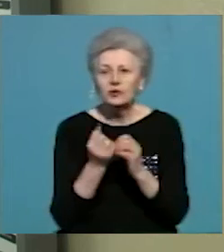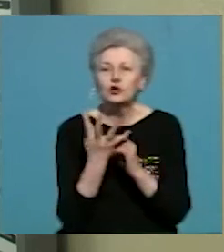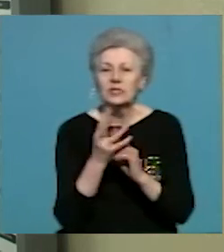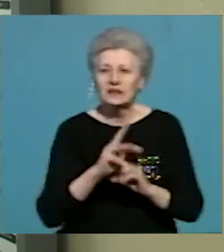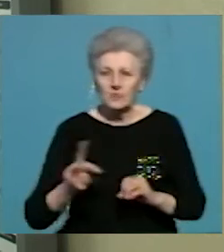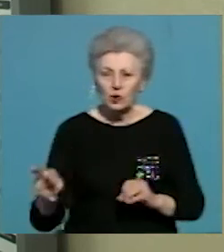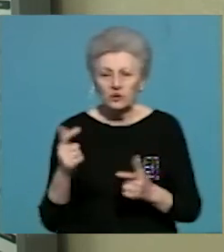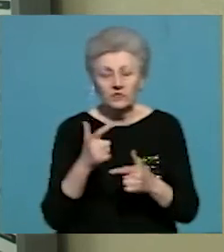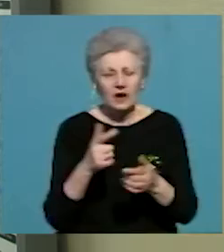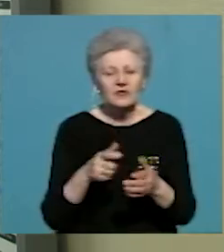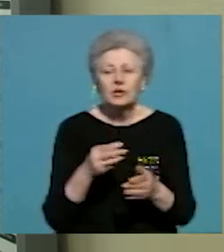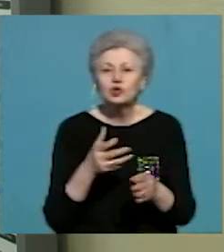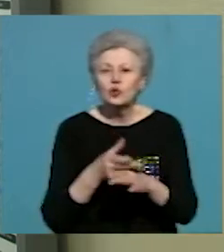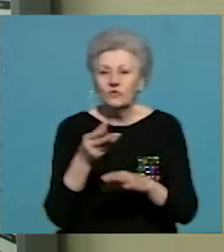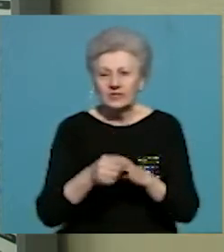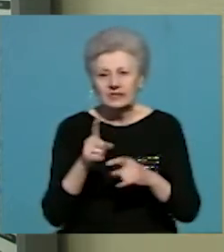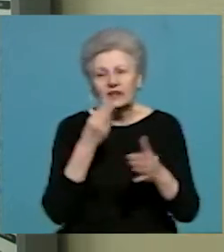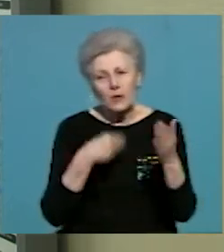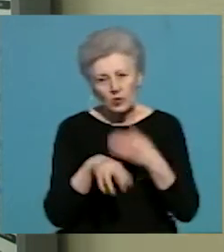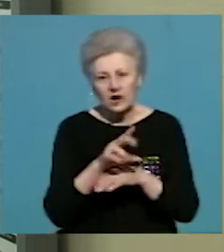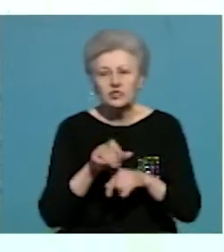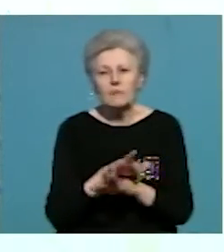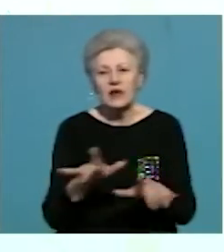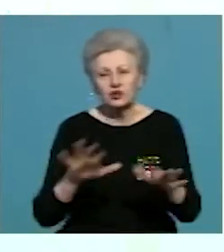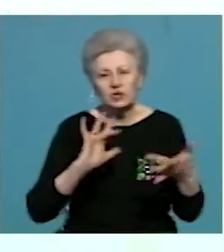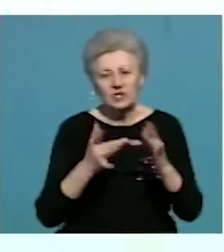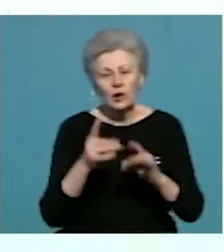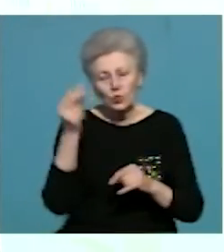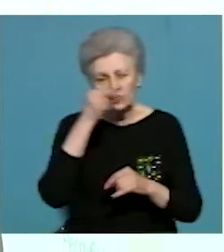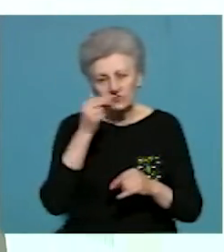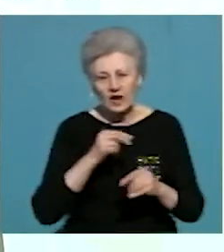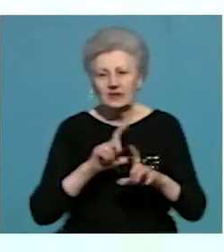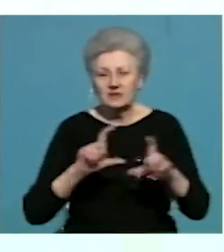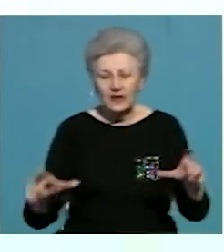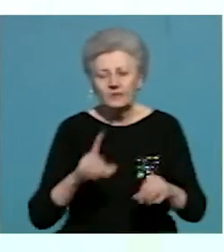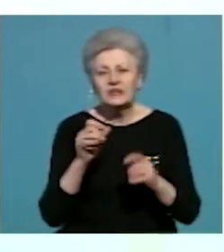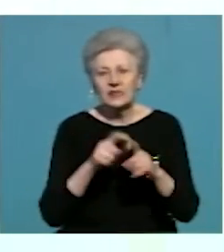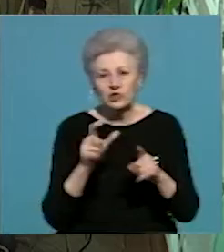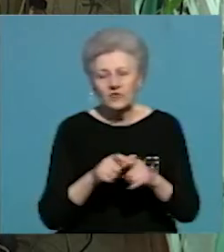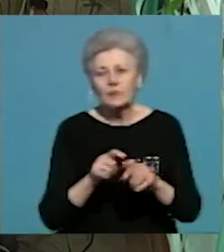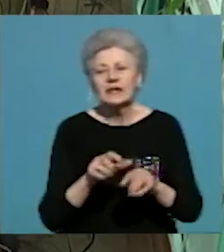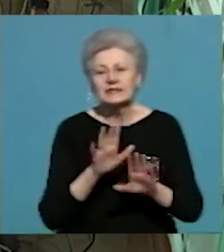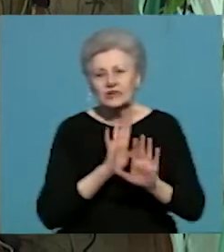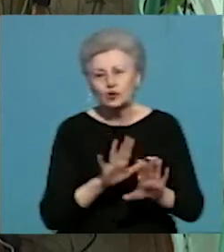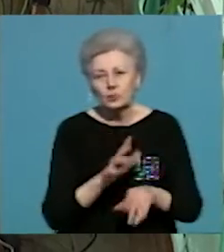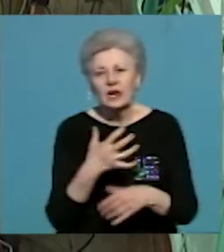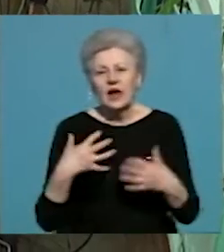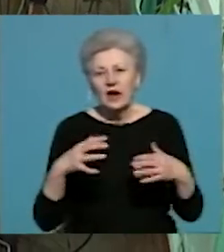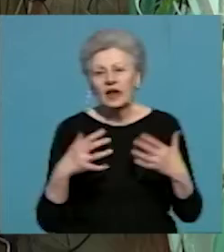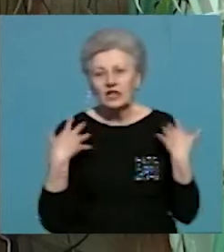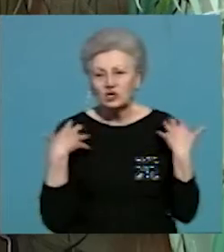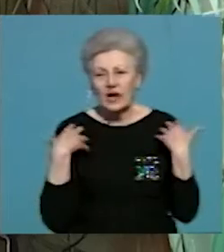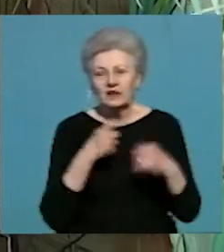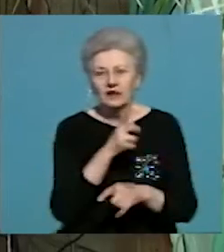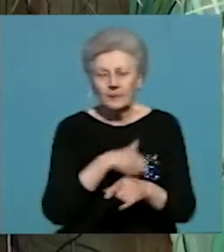субвенцій для покращення мережі інтернет у навчальних закладах. За словами заступниці директора департаменту Надії Періус, найбільше грошей виділили